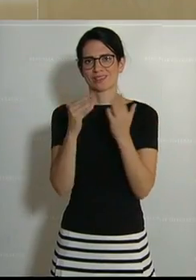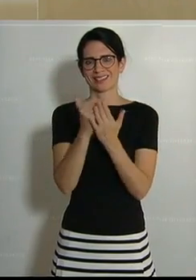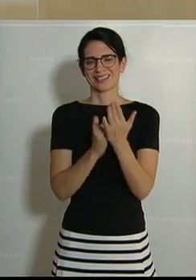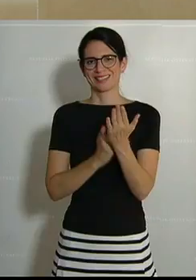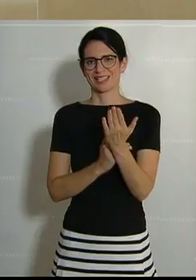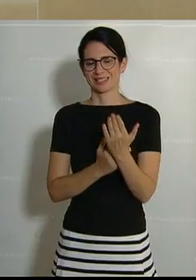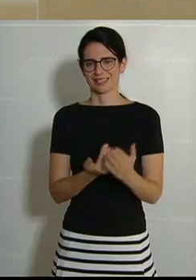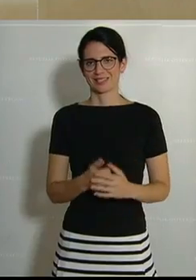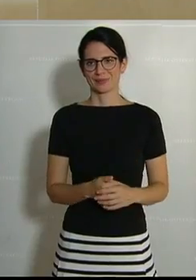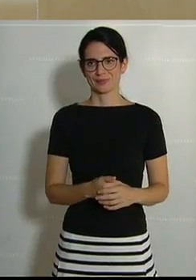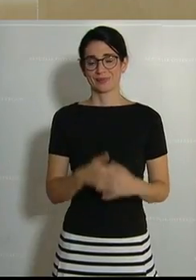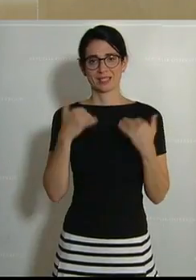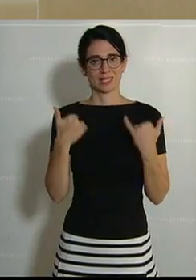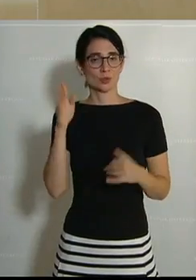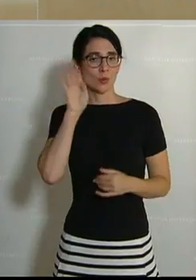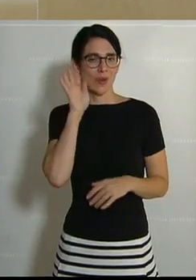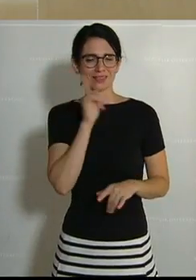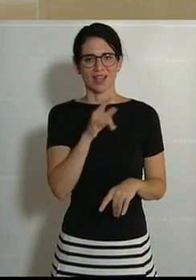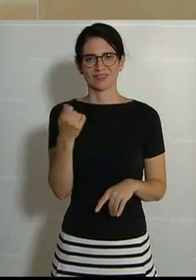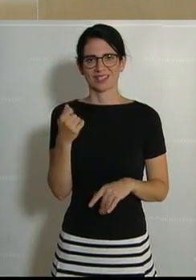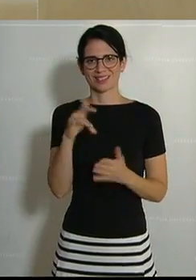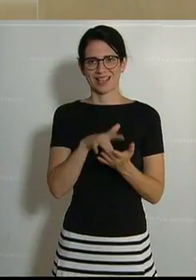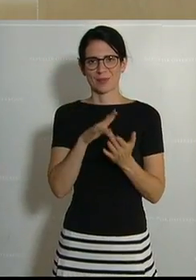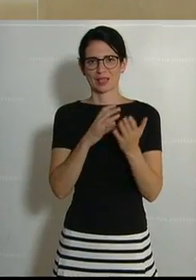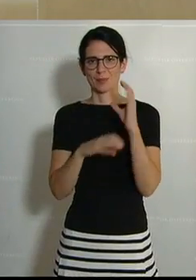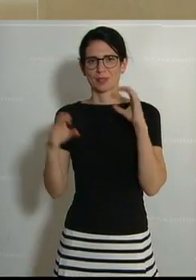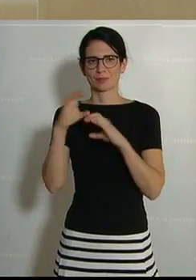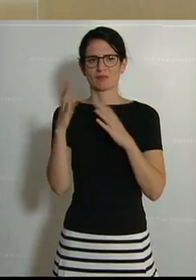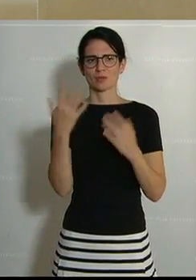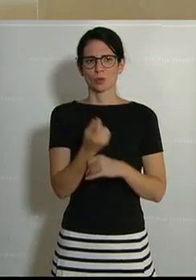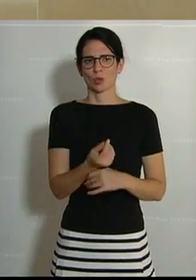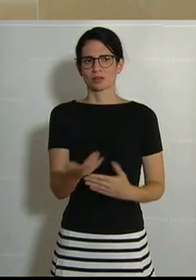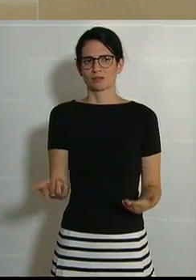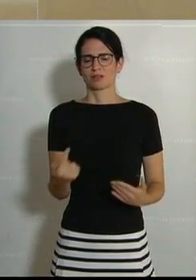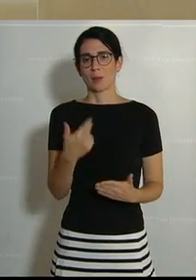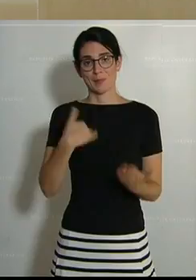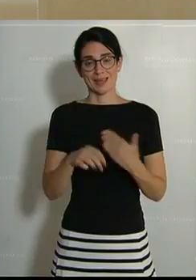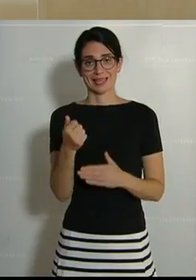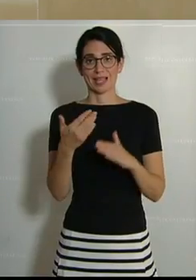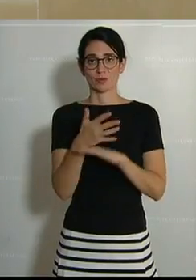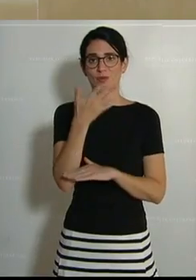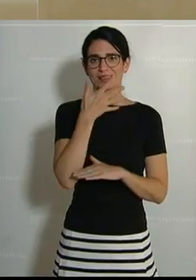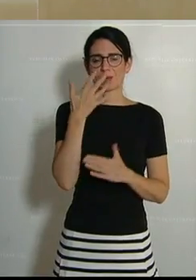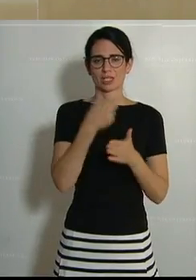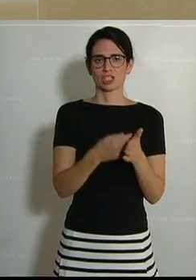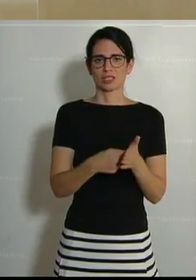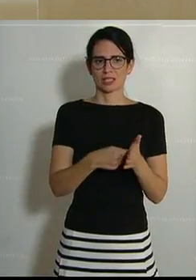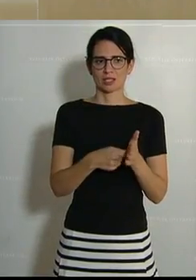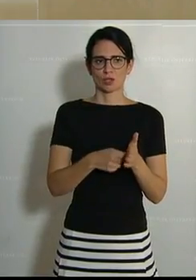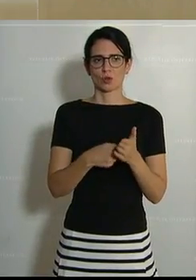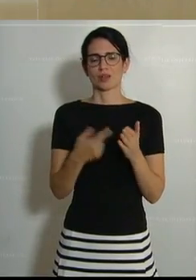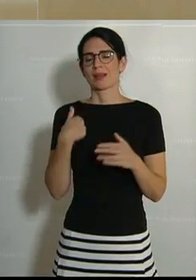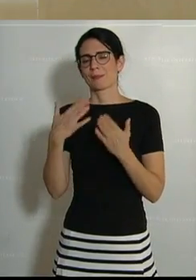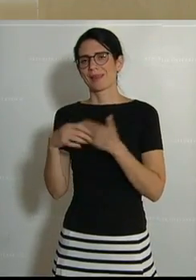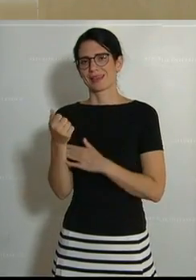Aufstockung, wir haben es gerade gehört, der finanziellen Mittel bedeutet. Und was heißt das? Das heißt mehr Geld für thermische Sanierungen, das heißt